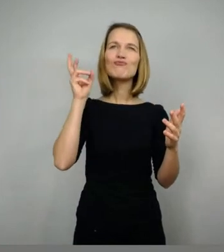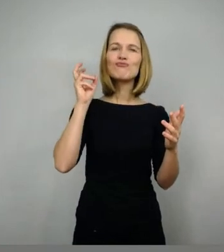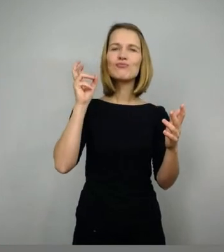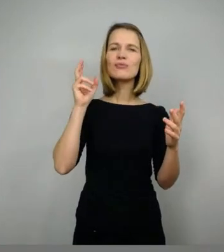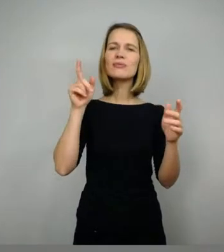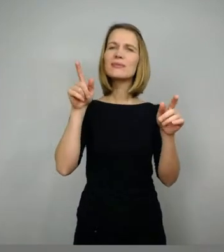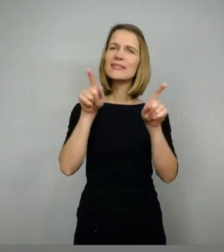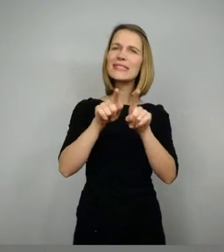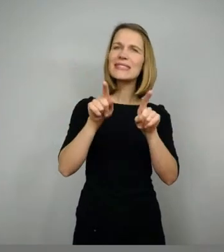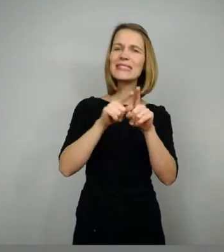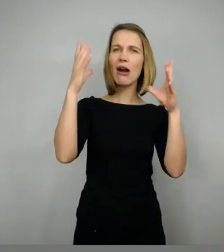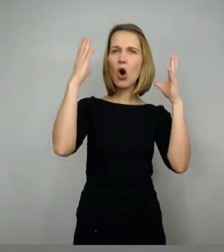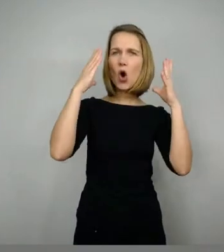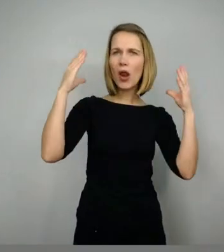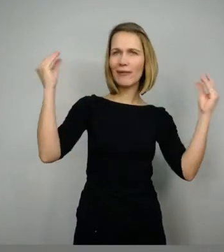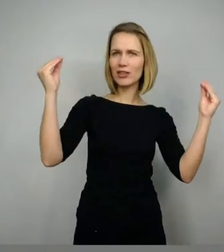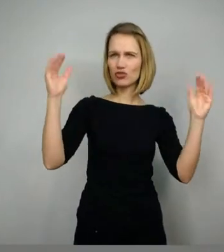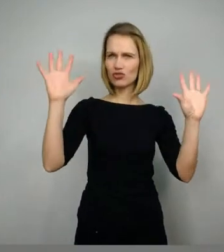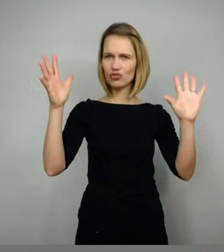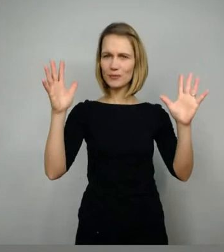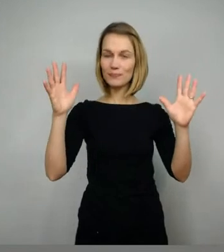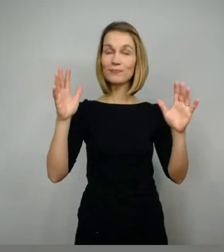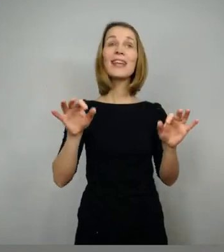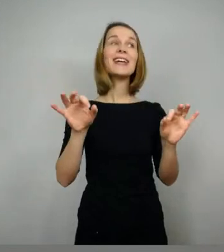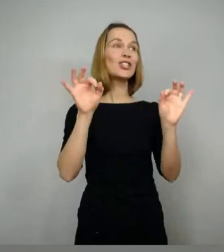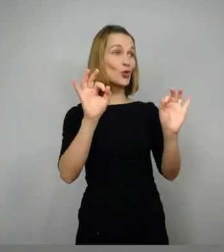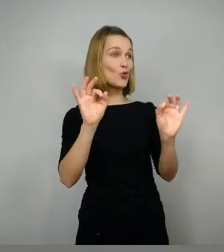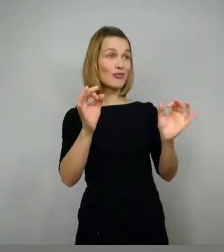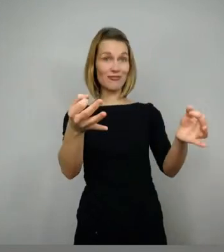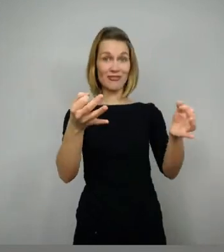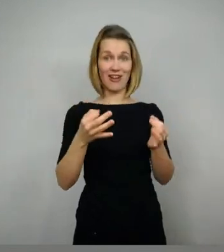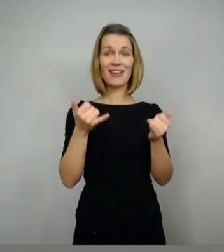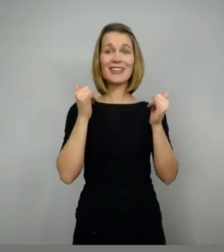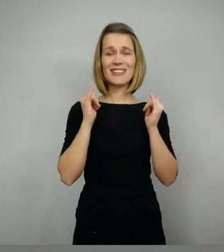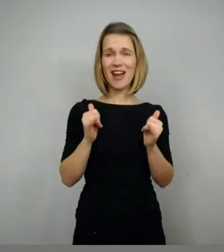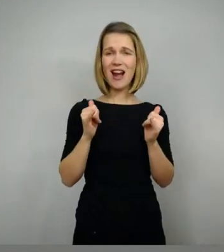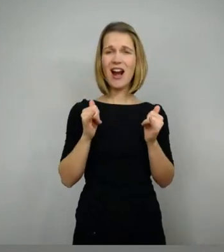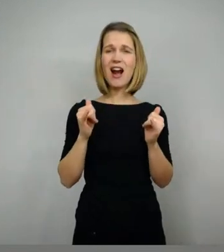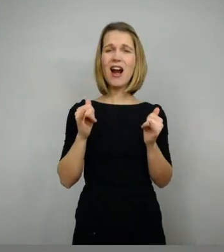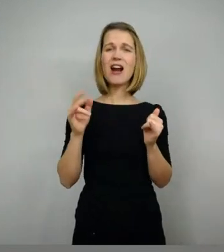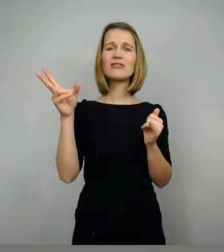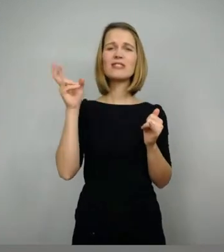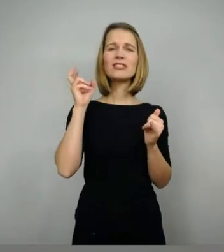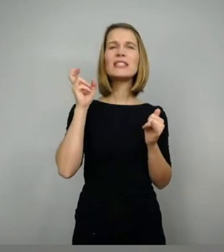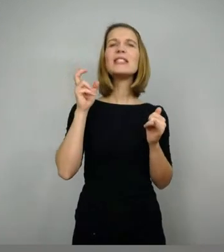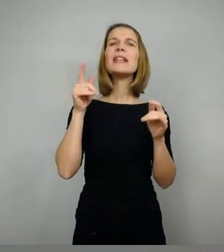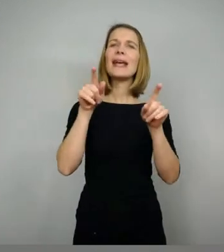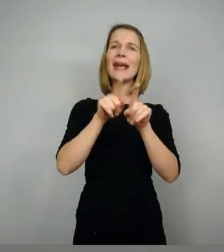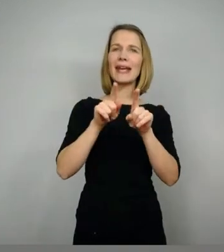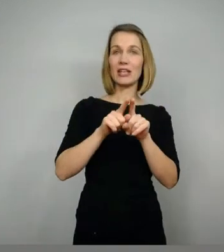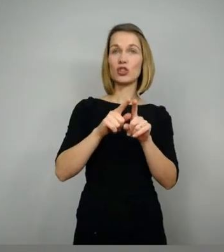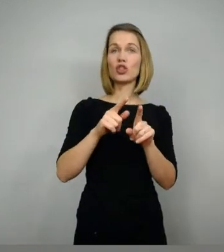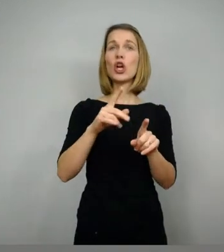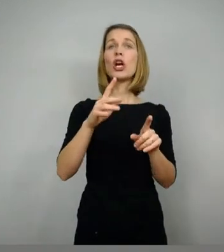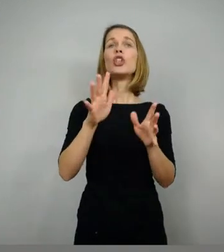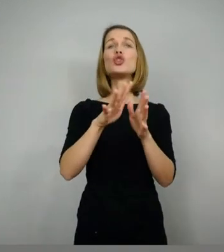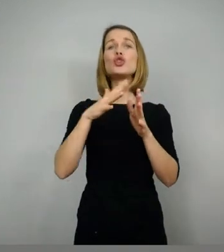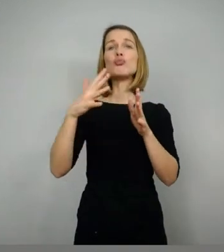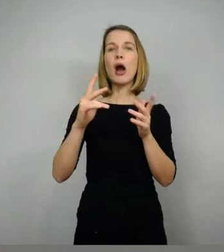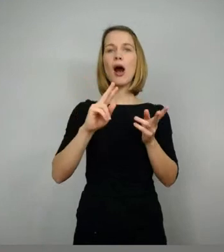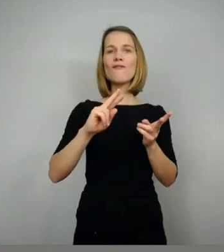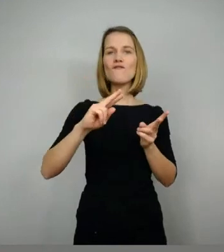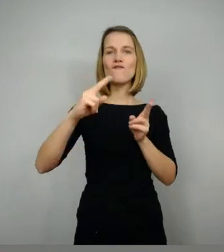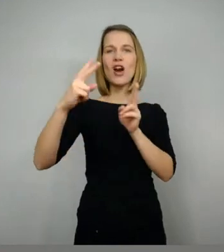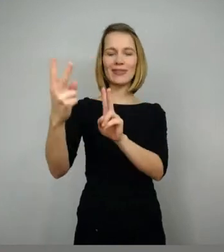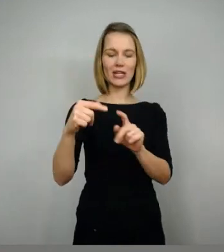gute Frage. Das ist tatsächlich vom Klang her so ähnlich, denn der Sprachwandel vollzog sich immer eher von Süden nach Norden raus. Und manchmal hat es dann eben nach Norden sich